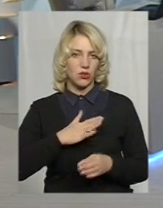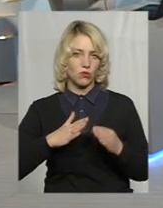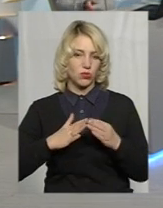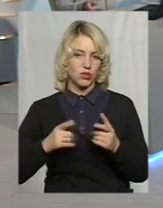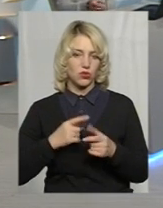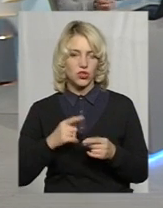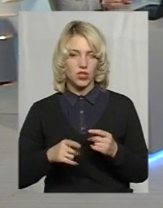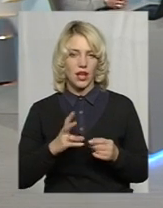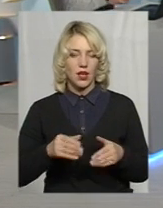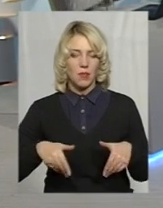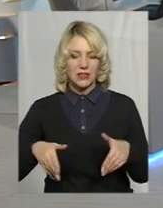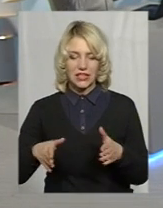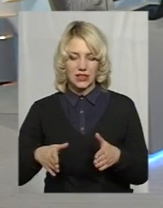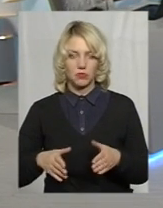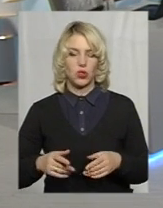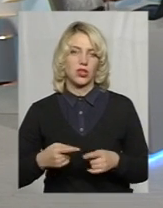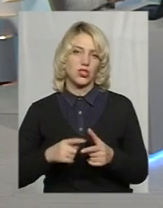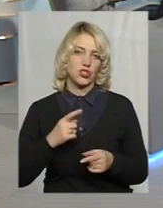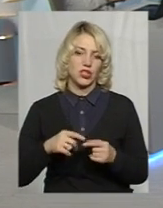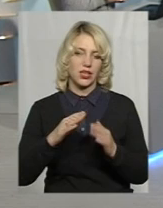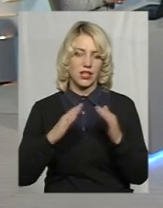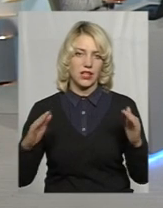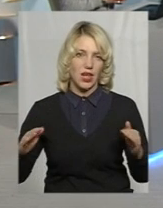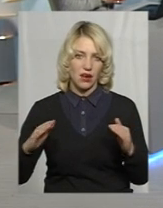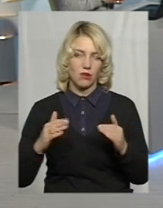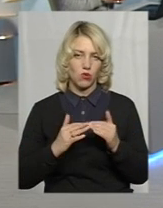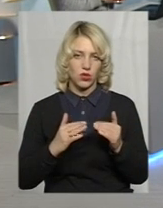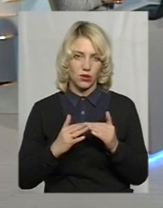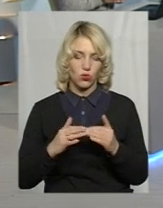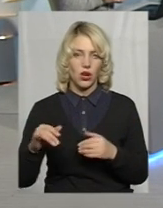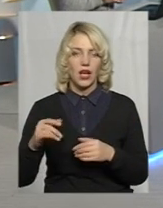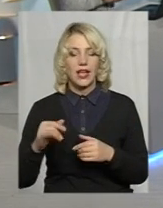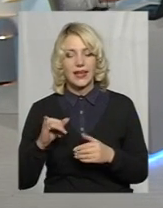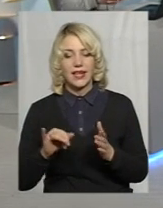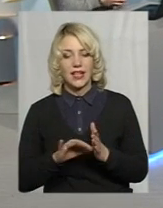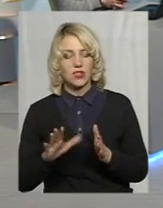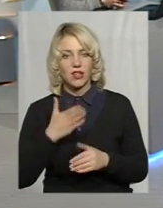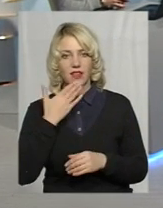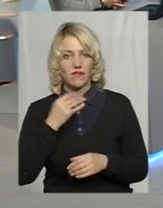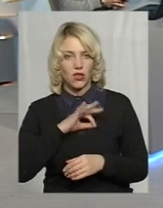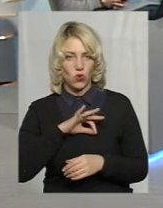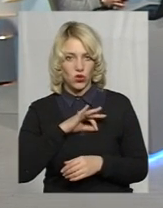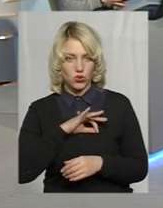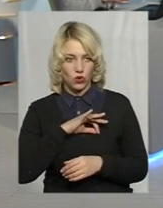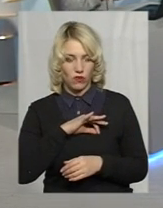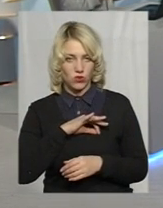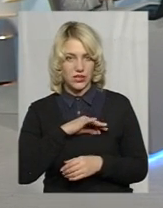чи то на присадибній ділянці, чи то на даху будинку, і електроенергія не використовується